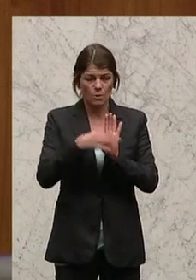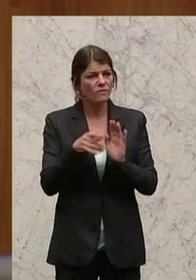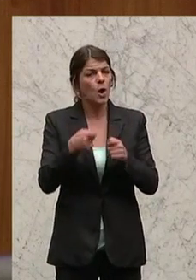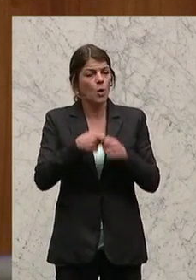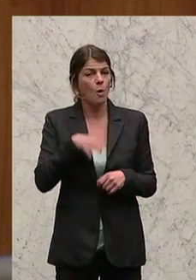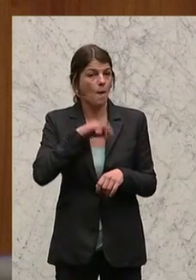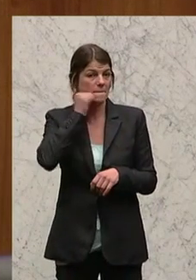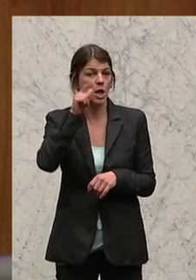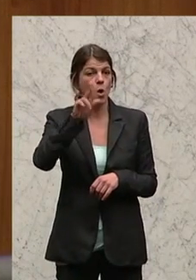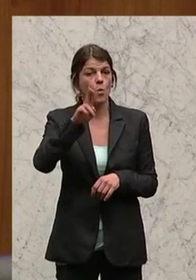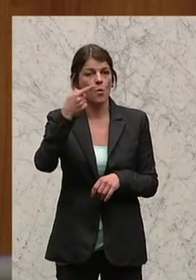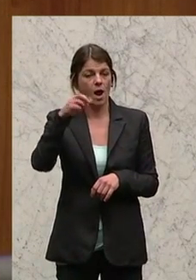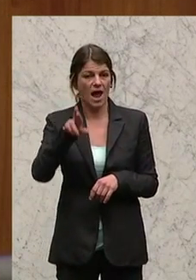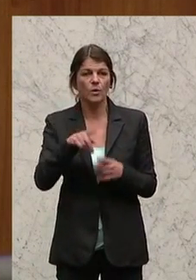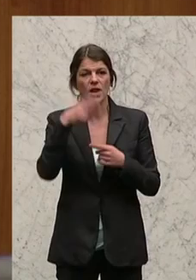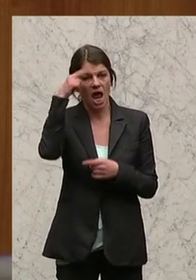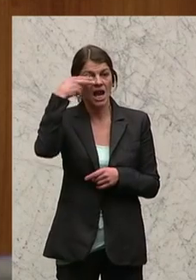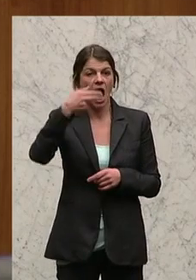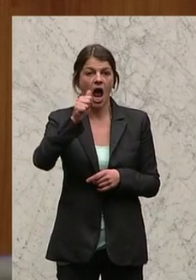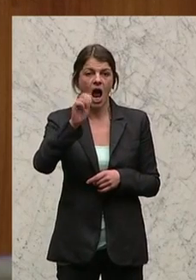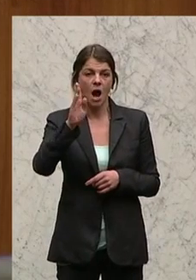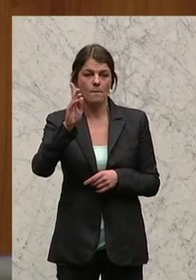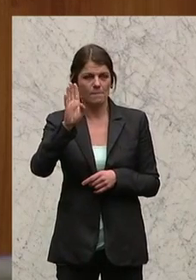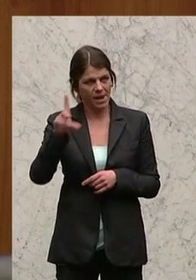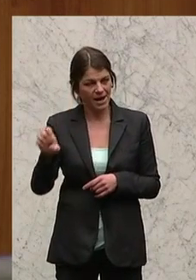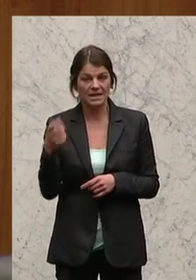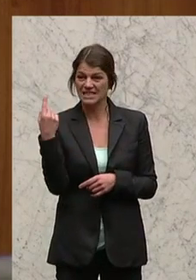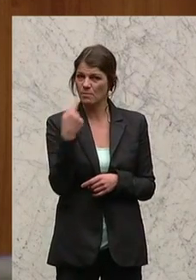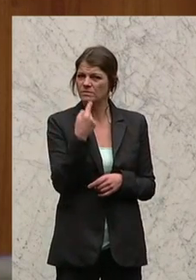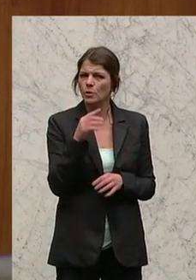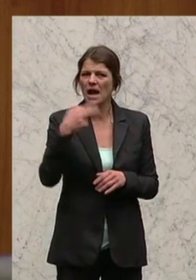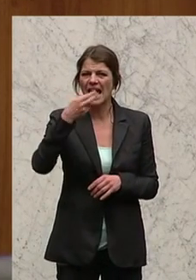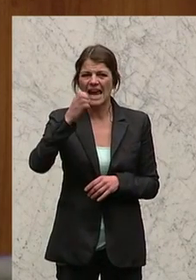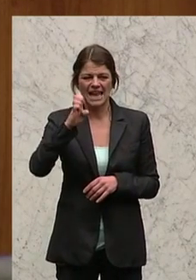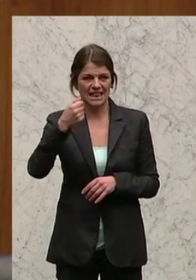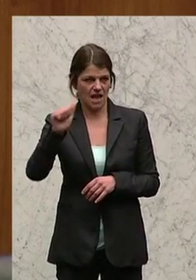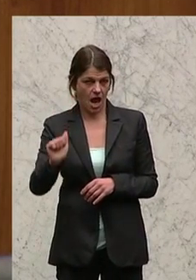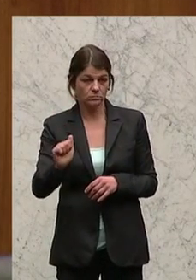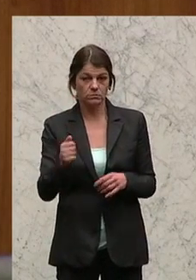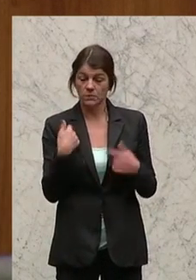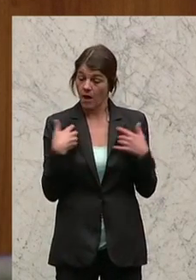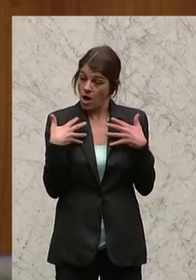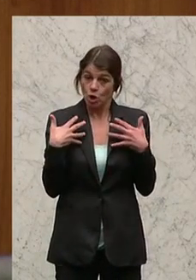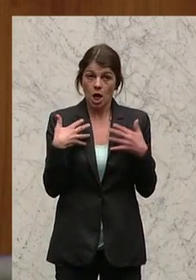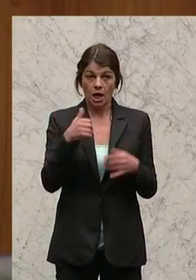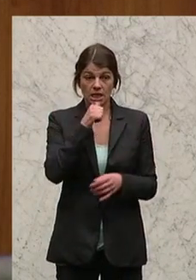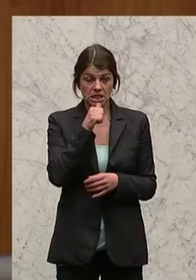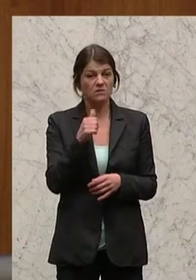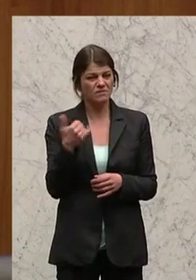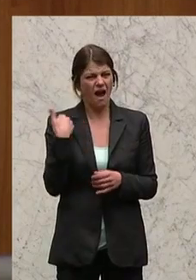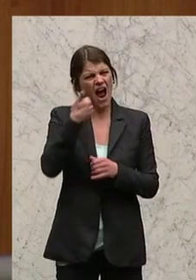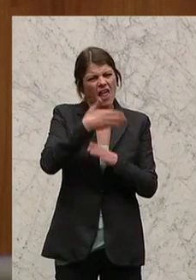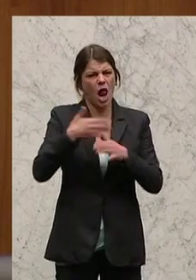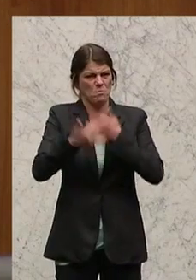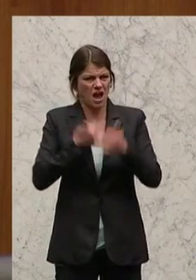Klubobmann-Luger und auch der Herr Hable gesprochen haben über die Heter. Ich war einigermaßen entsetzt gestern, dass nach eineinhalb Jahren